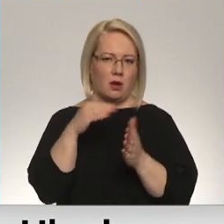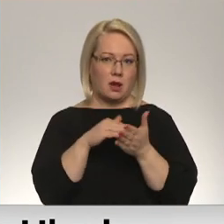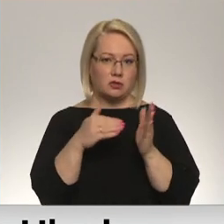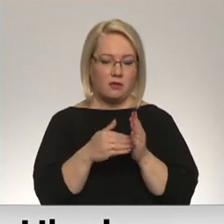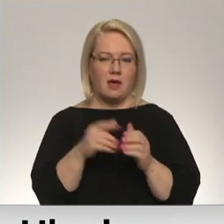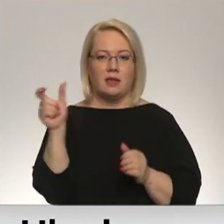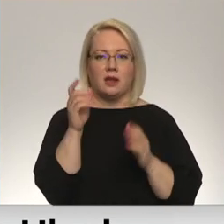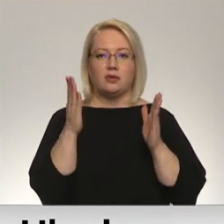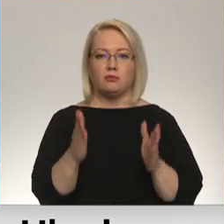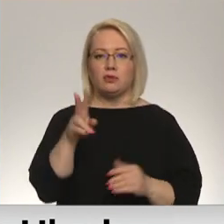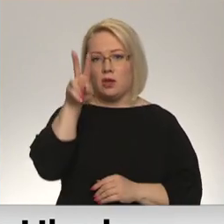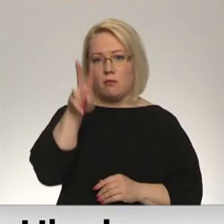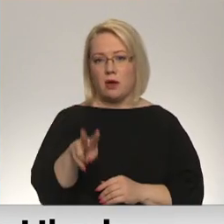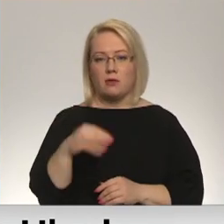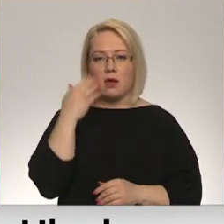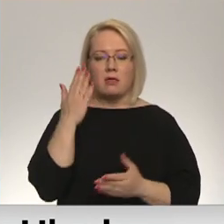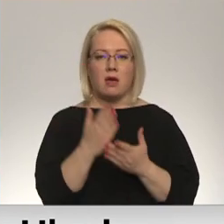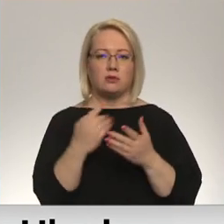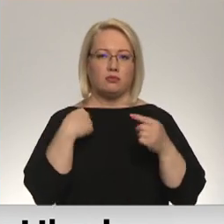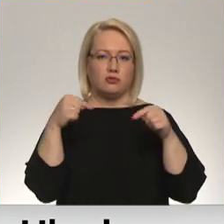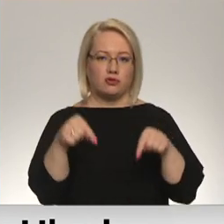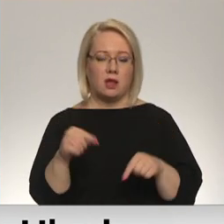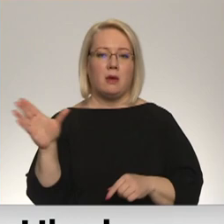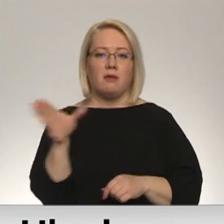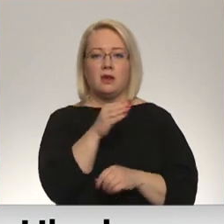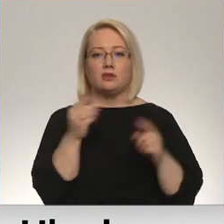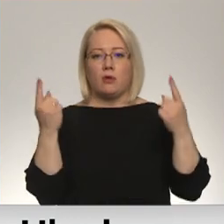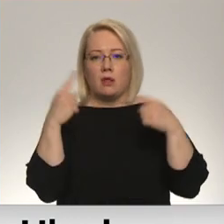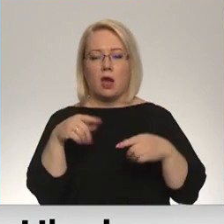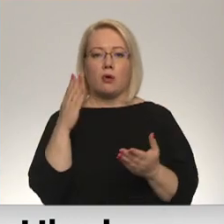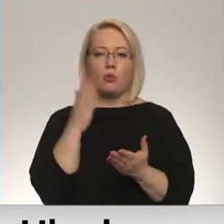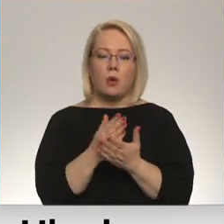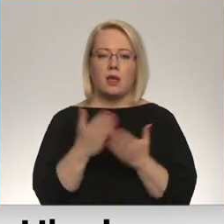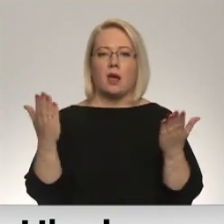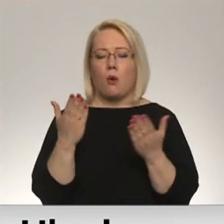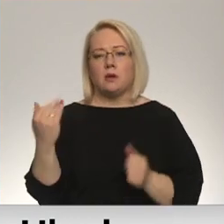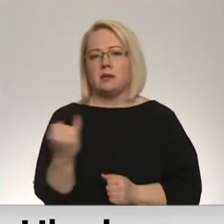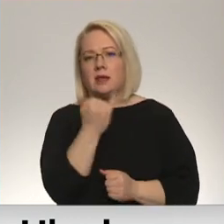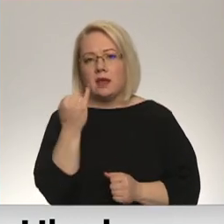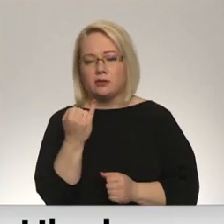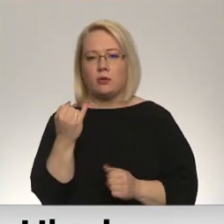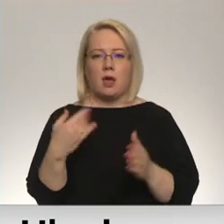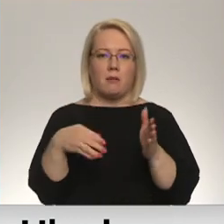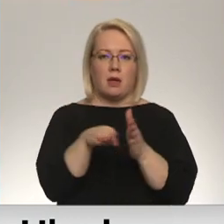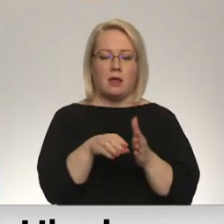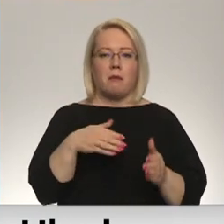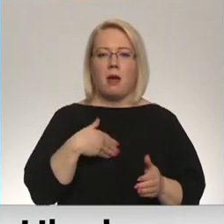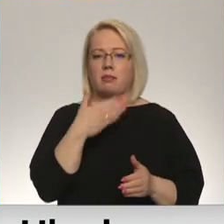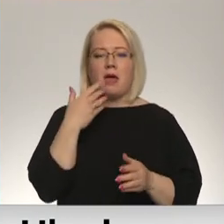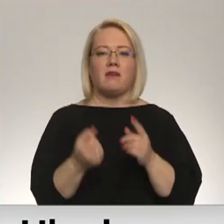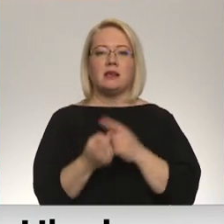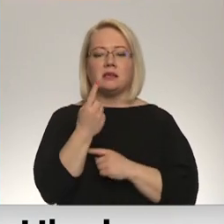Drīz jau būs divi mēneši kopš esmu šeit, bet visu laiku notiek kaut kas interesants, kur jāpiedalās. Man nav pat sanācis